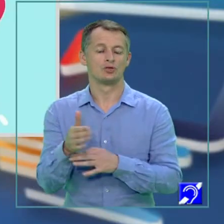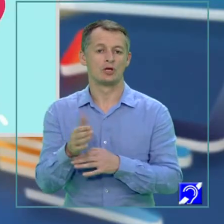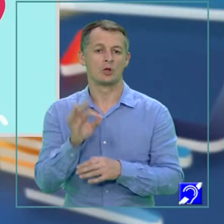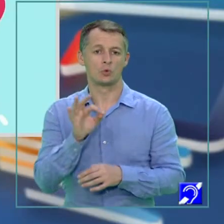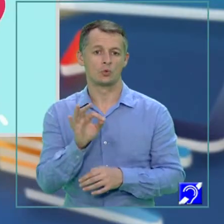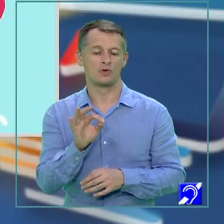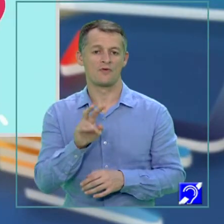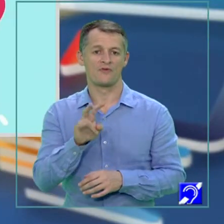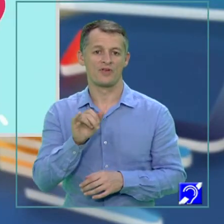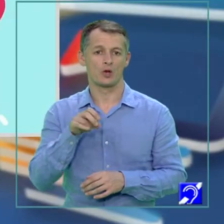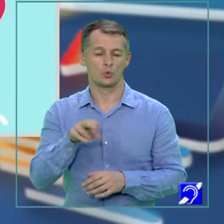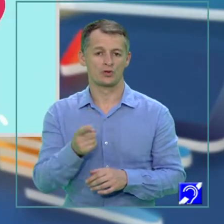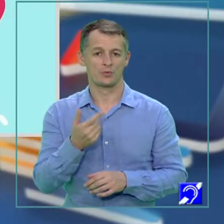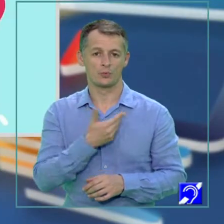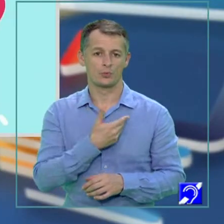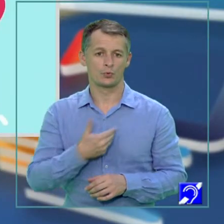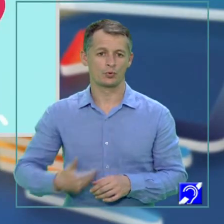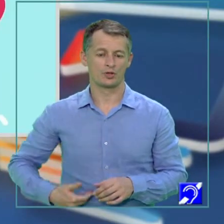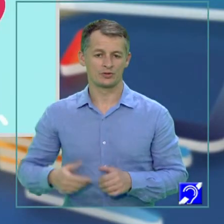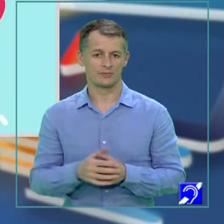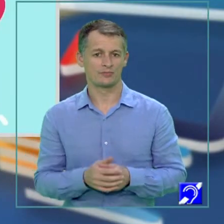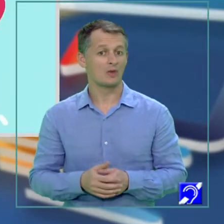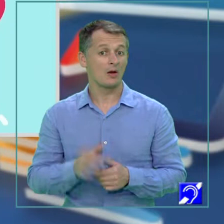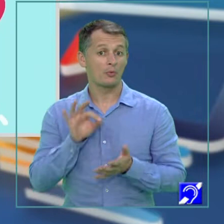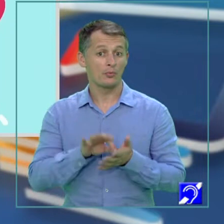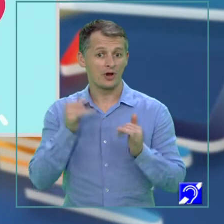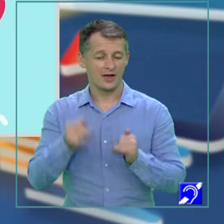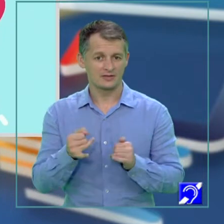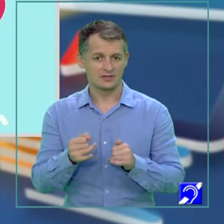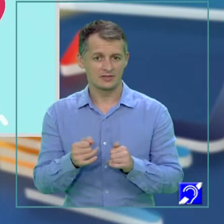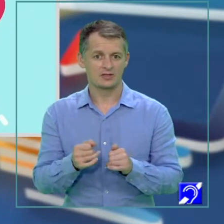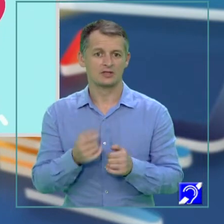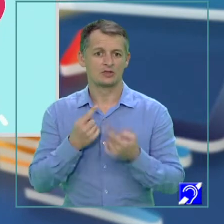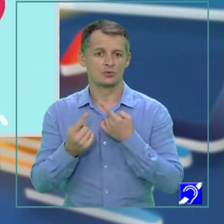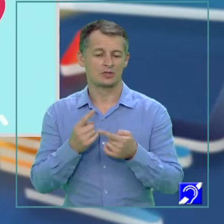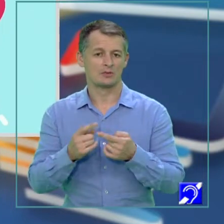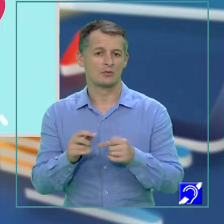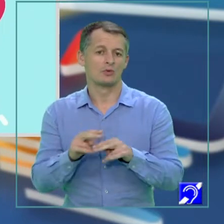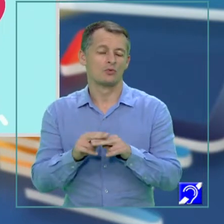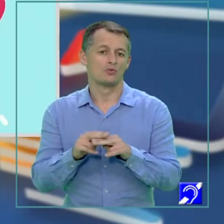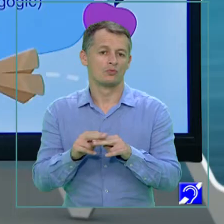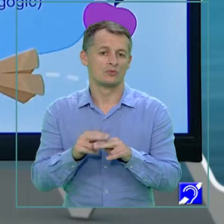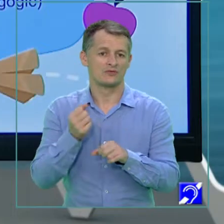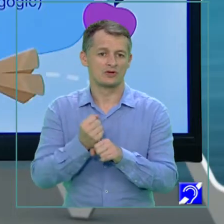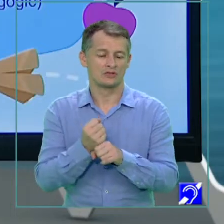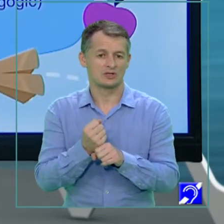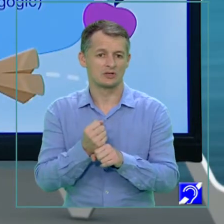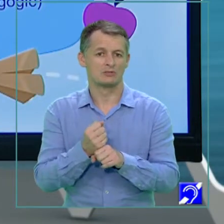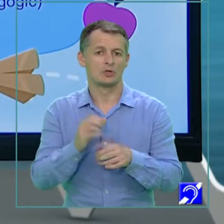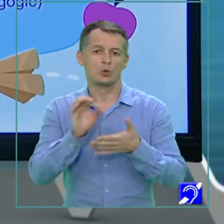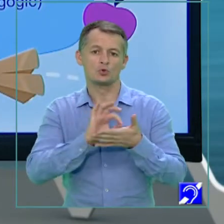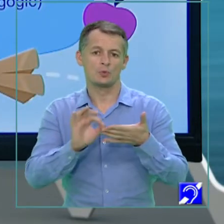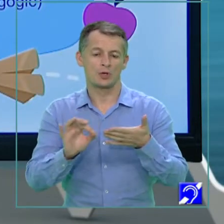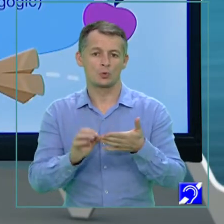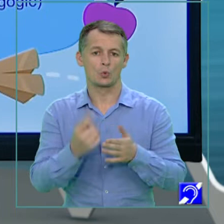propun să discutăm astăzi modul în care se abordează subiectul de tip 1A și vom